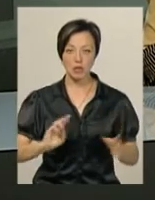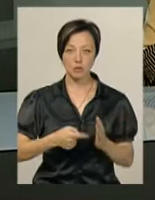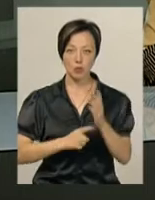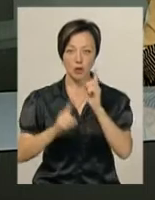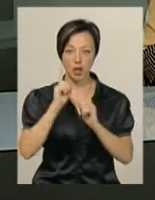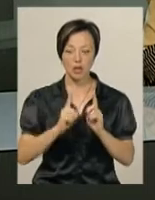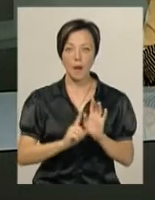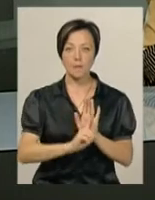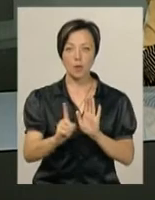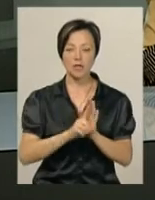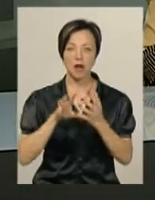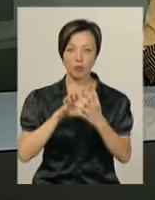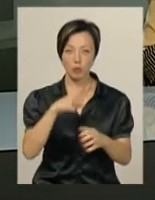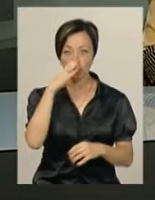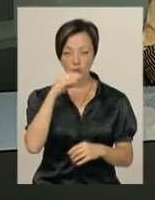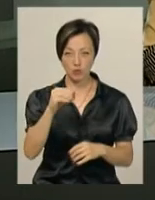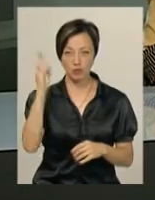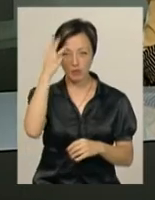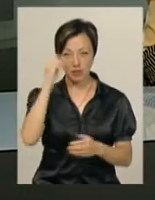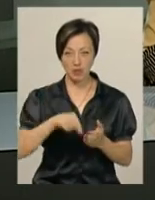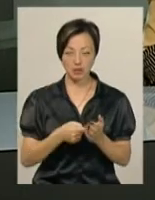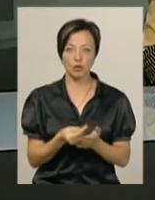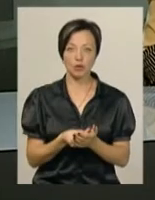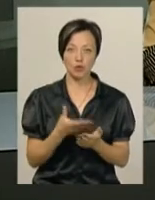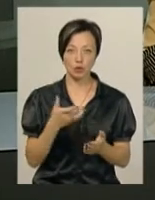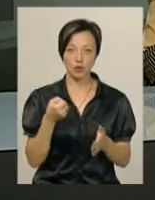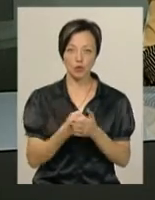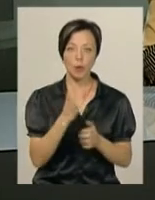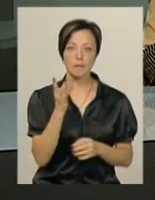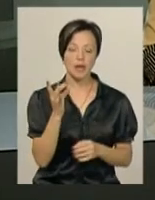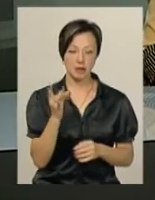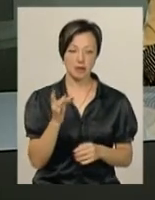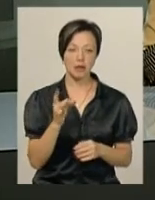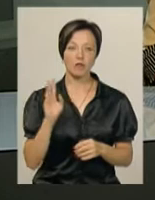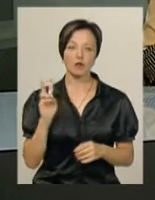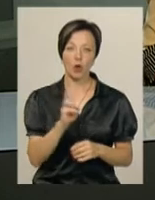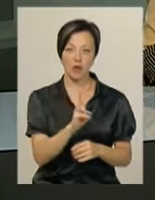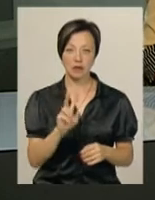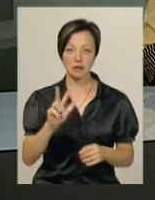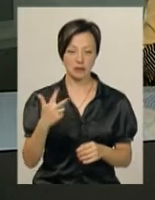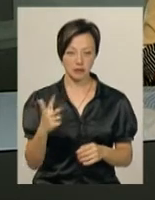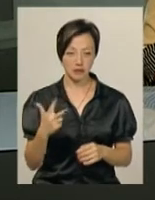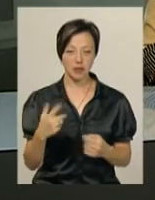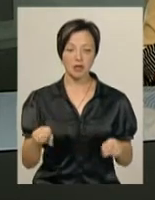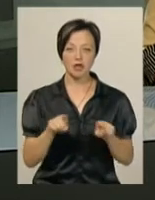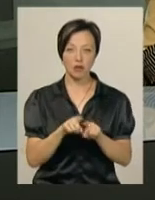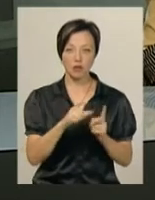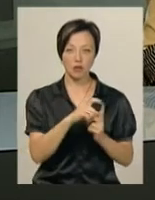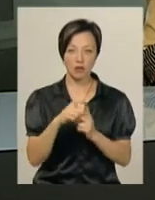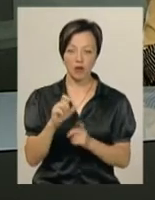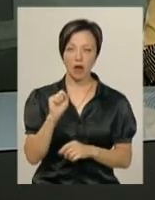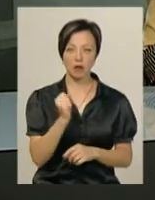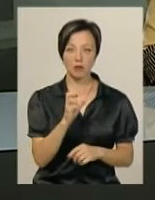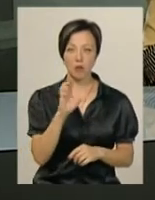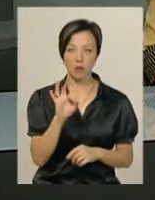ради, проїзд в автобусах та маршрутних таксі Хмельницького здорожчує до 5 гривень, у тролейбусах – до трьох. Також, за словами Андрія